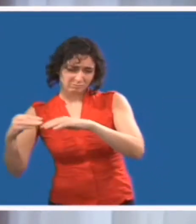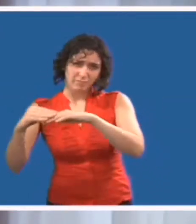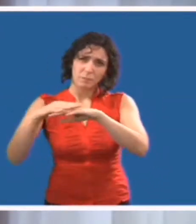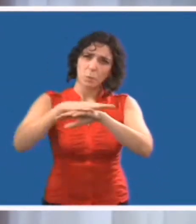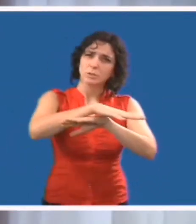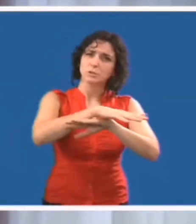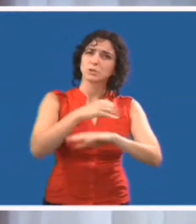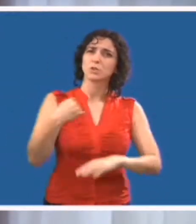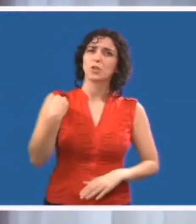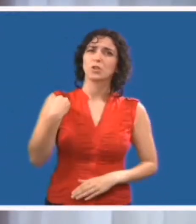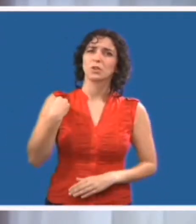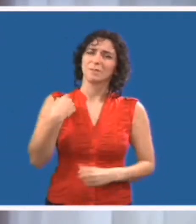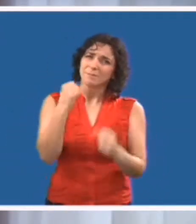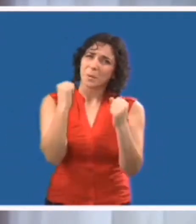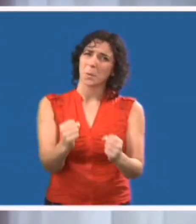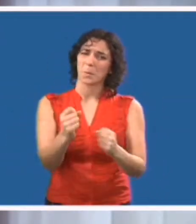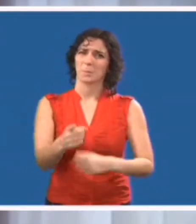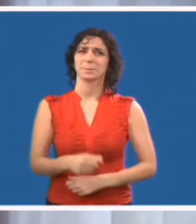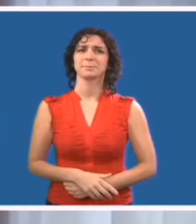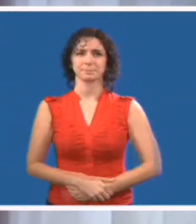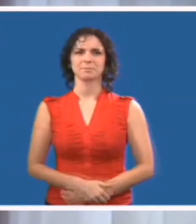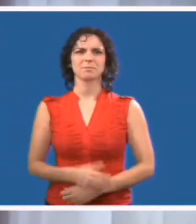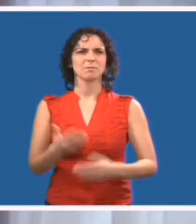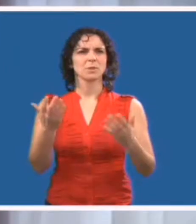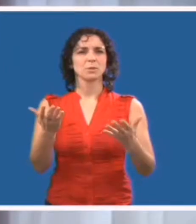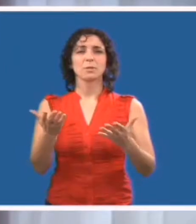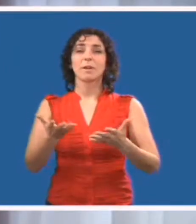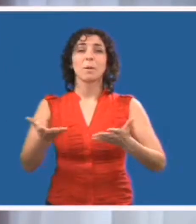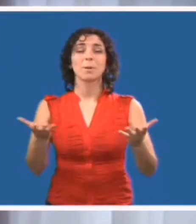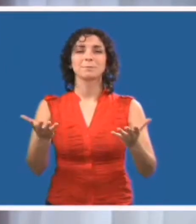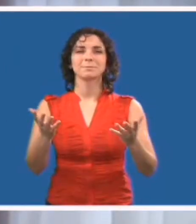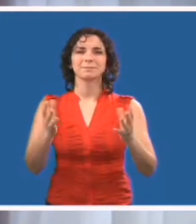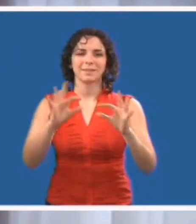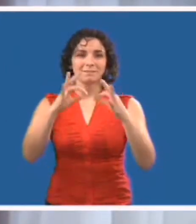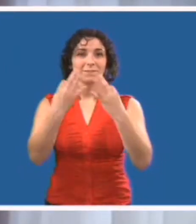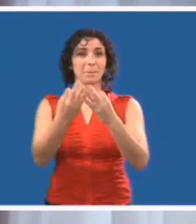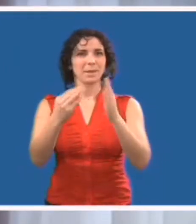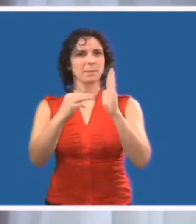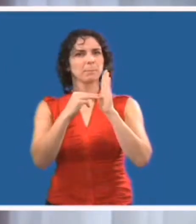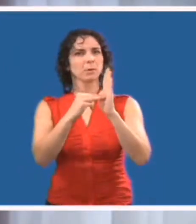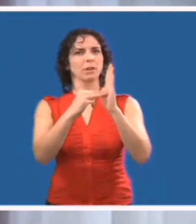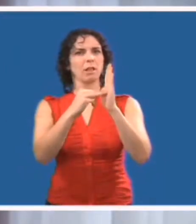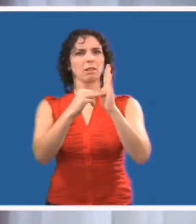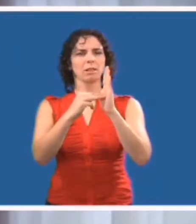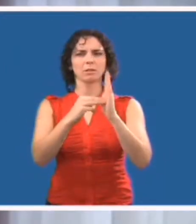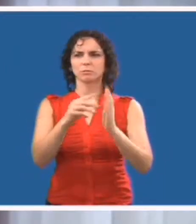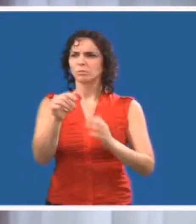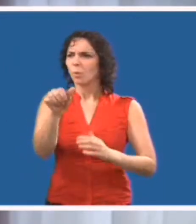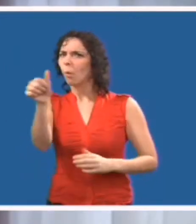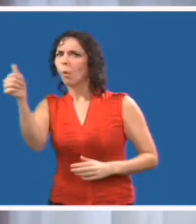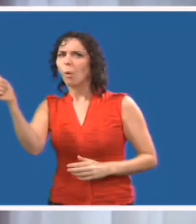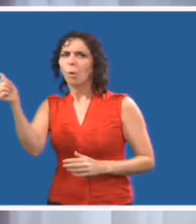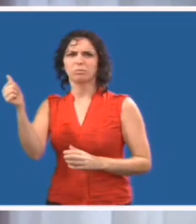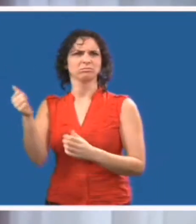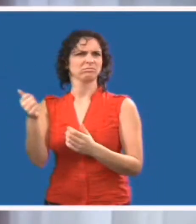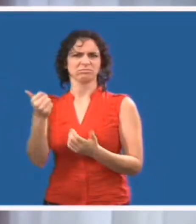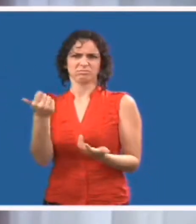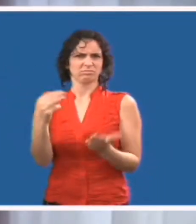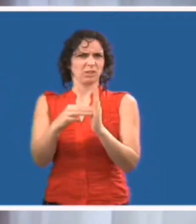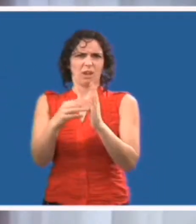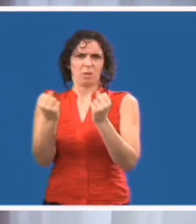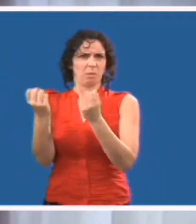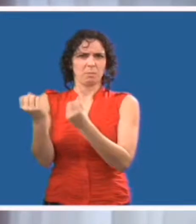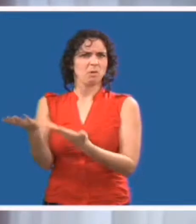et façonnez la vie des jeunes. Très souvent, vous êtes peut-être le seul modèle à l'extérieur de la famille